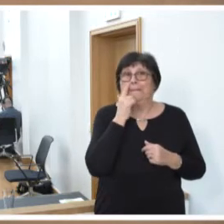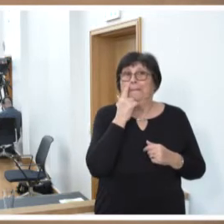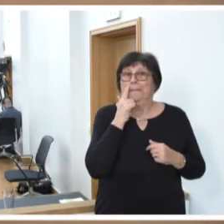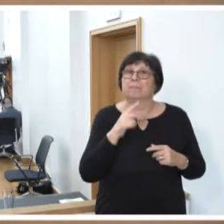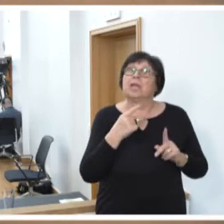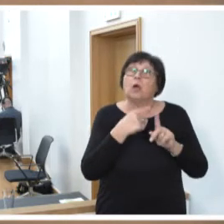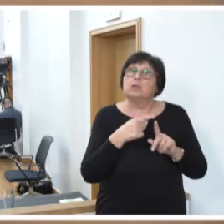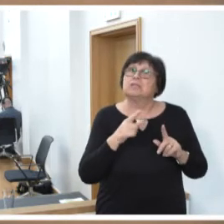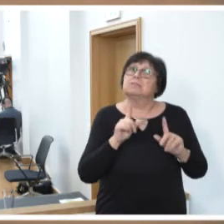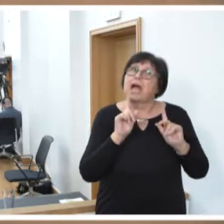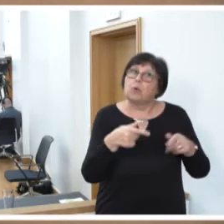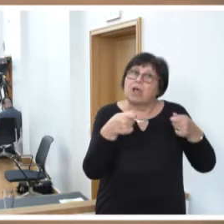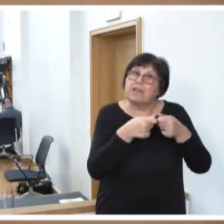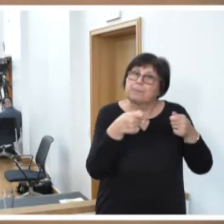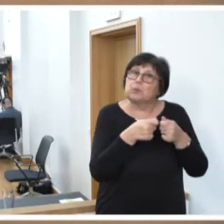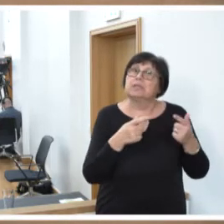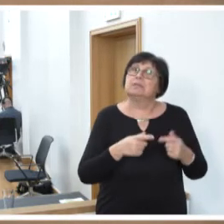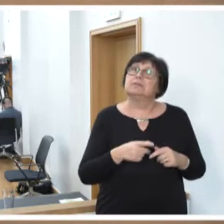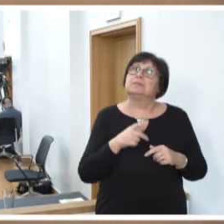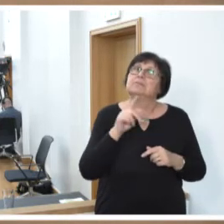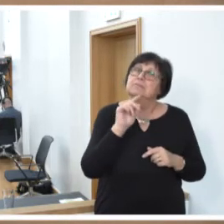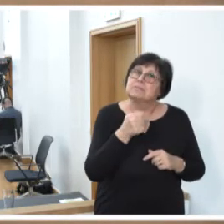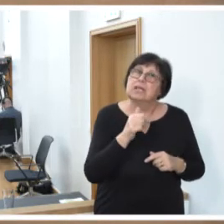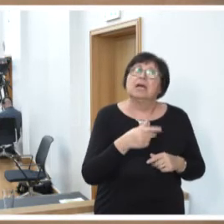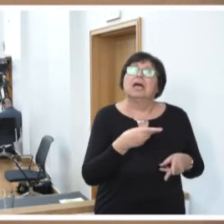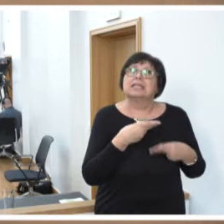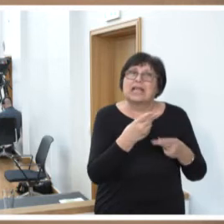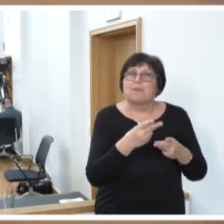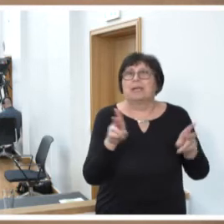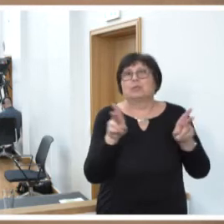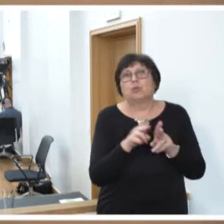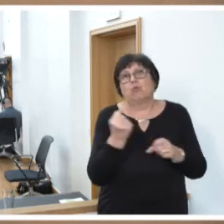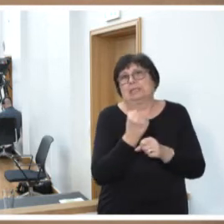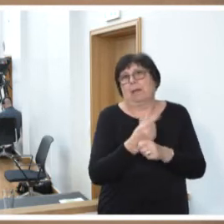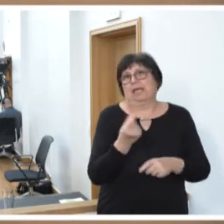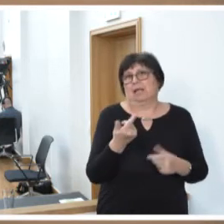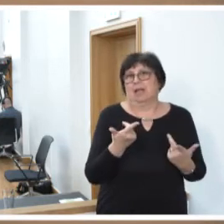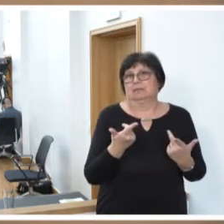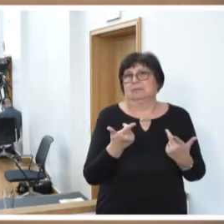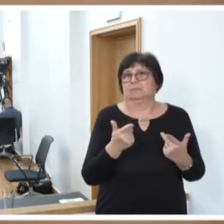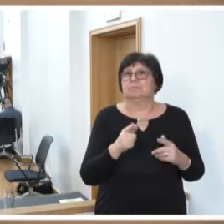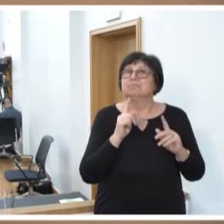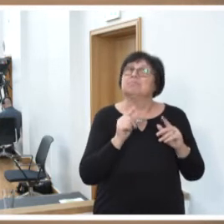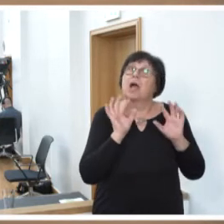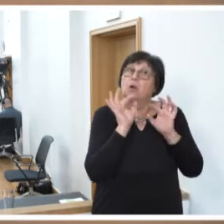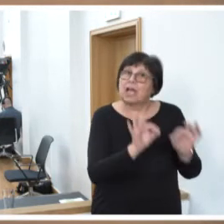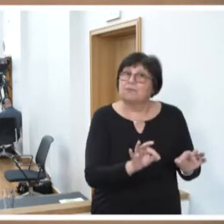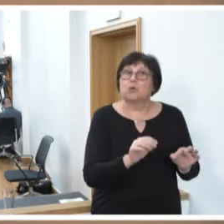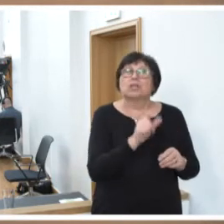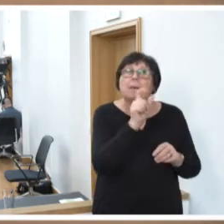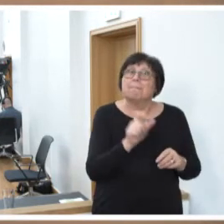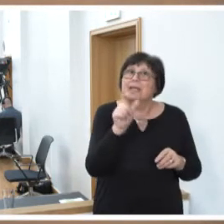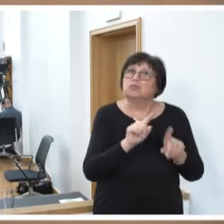und damit verbunden auch wiederum das Transformationskurzarbeitergeld, das ja dazu führt, dass Menschen eben dann nicht in die